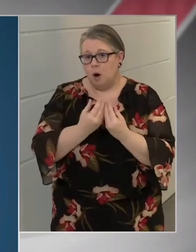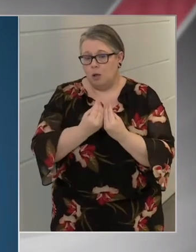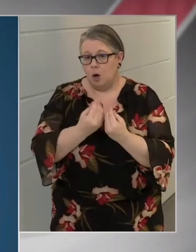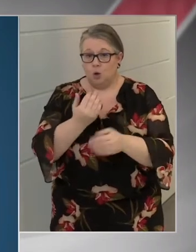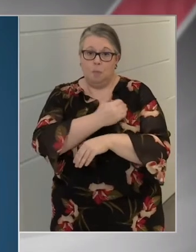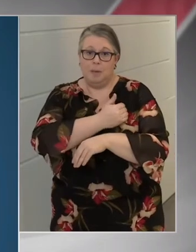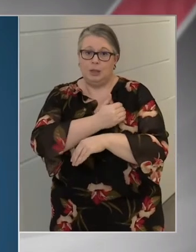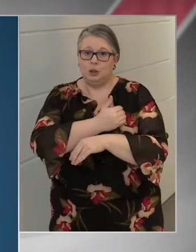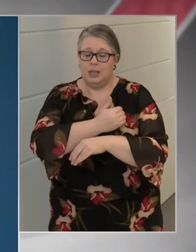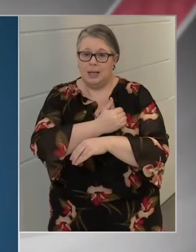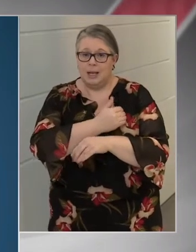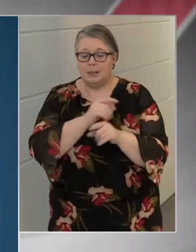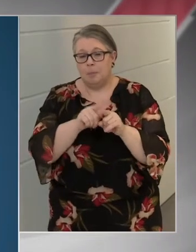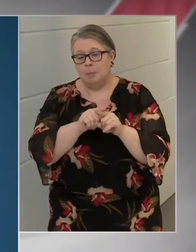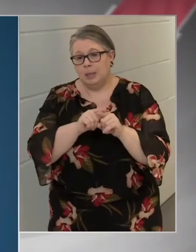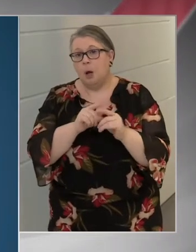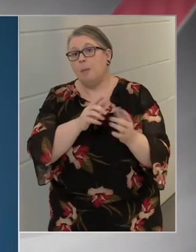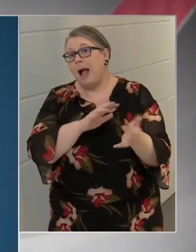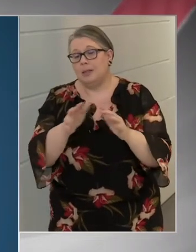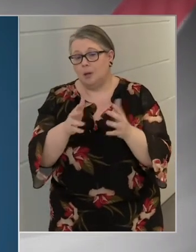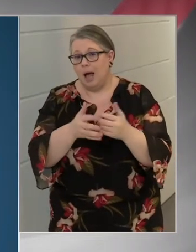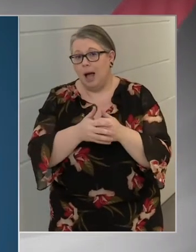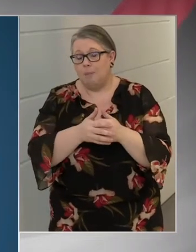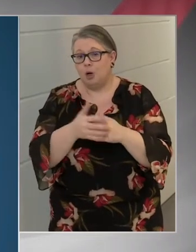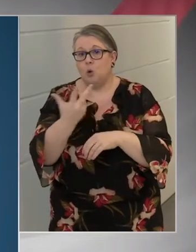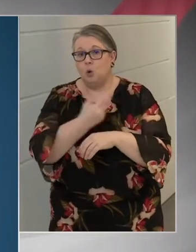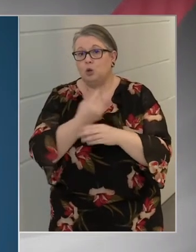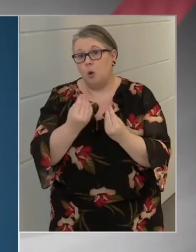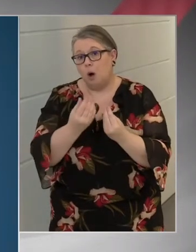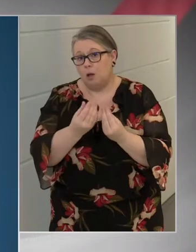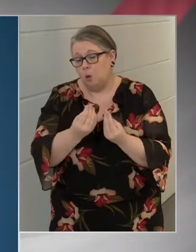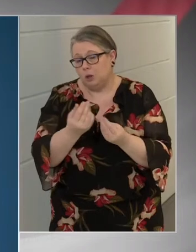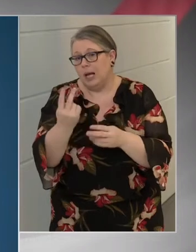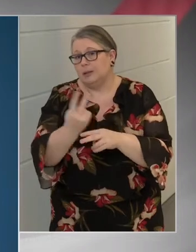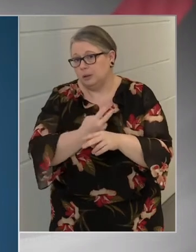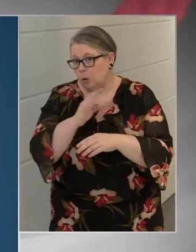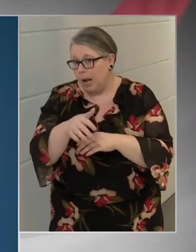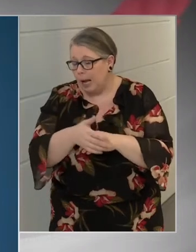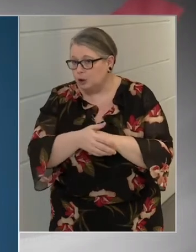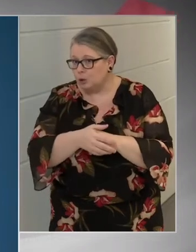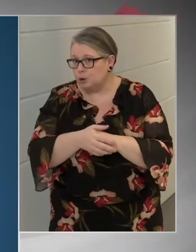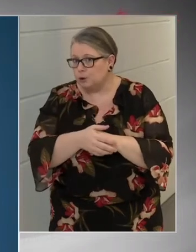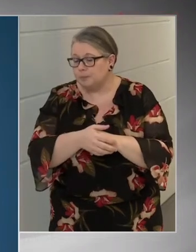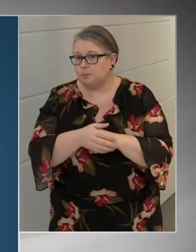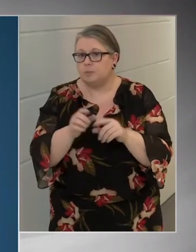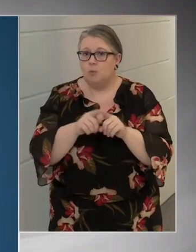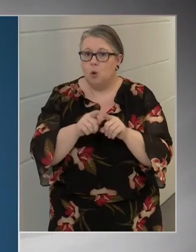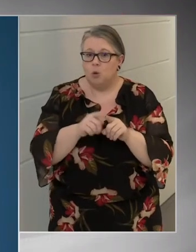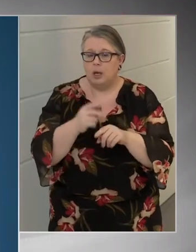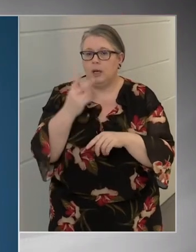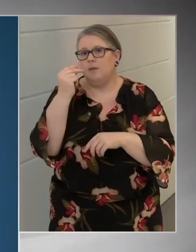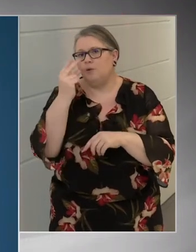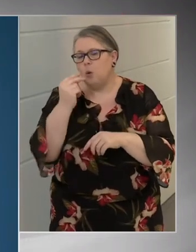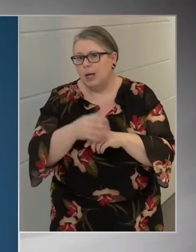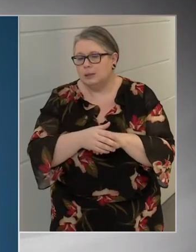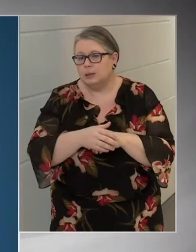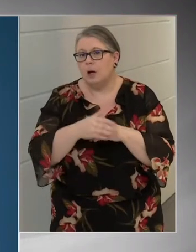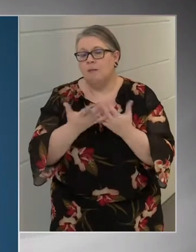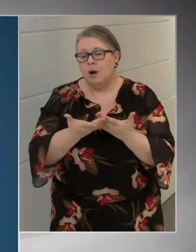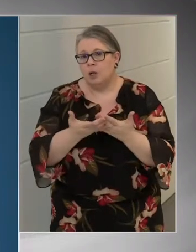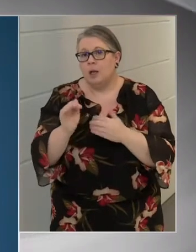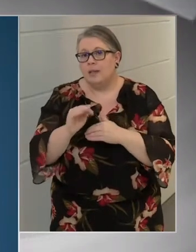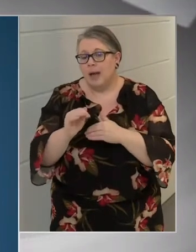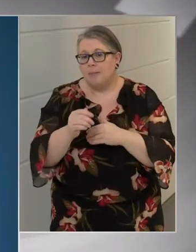hőmérséklet, mint ami általában az oltóanyagoknál megszokott, ugyanígy az influenzánál, illetve a